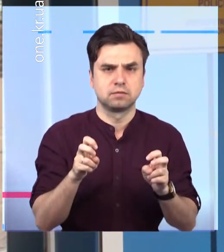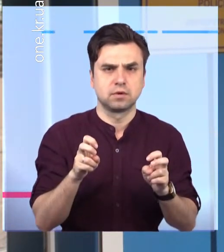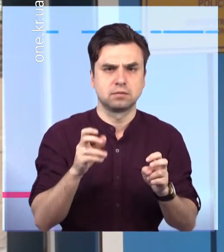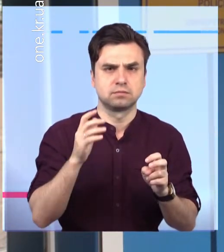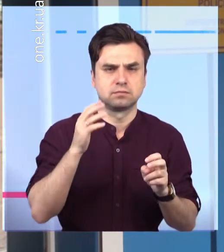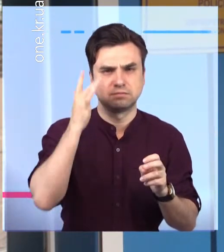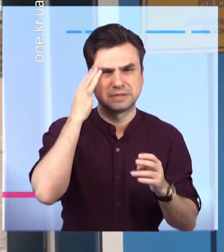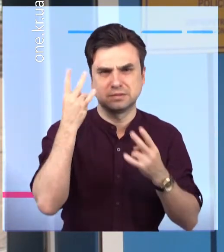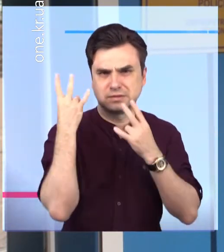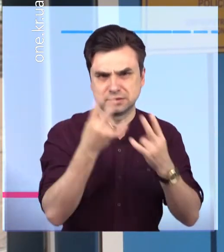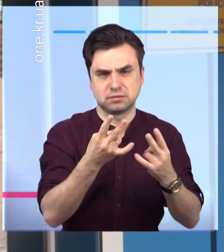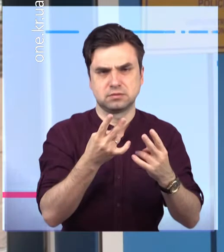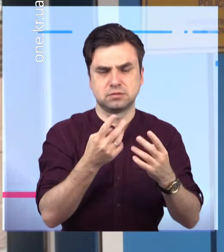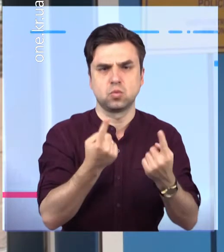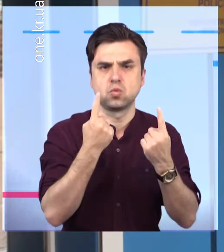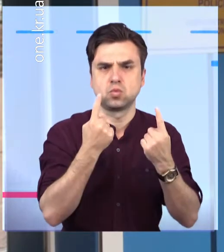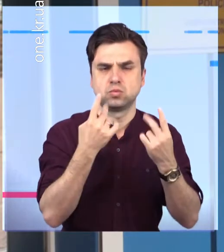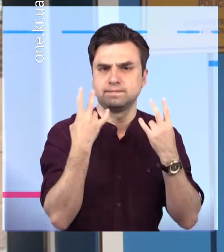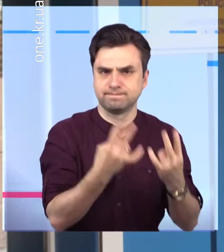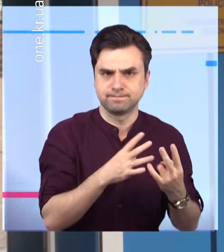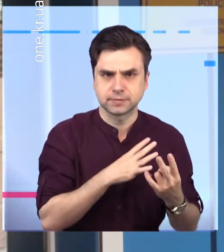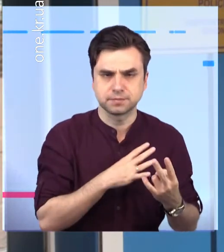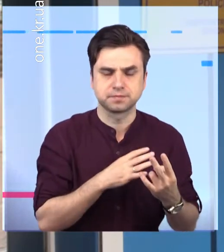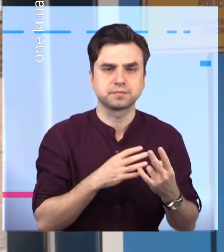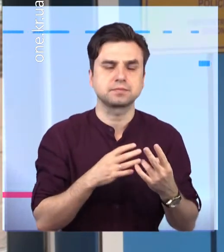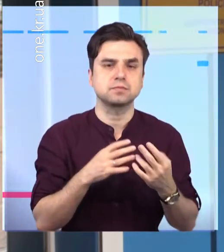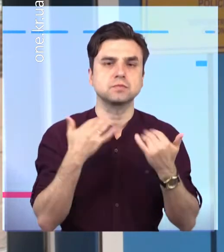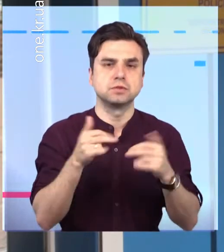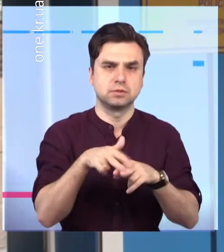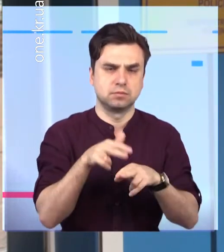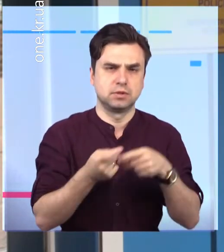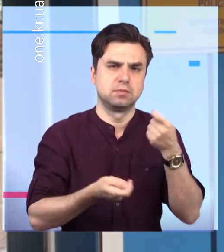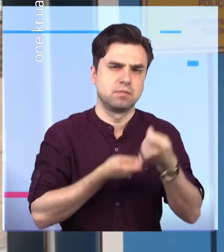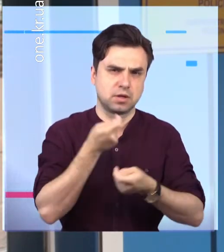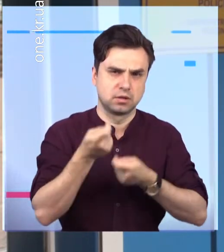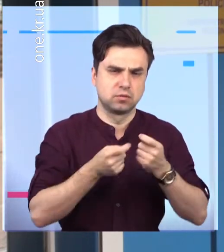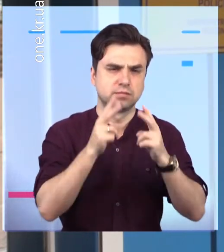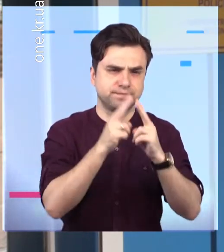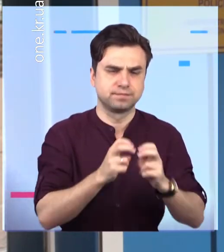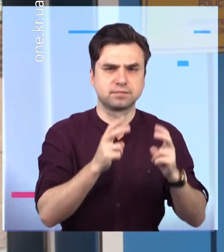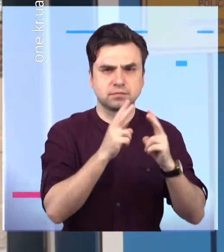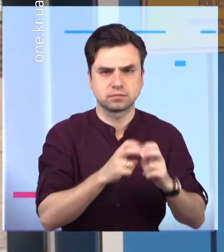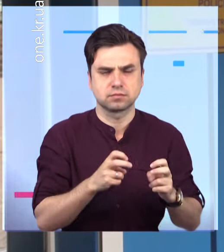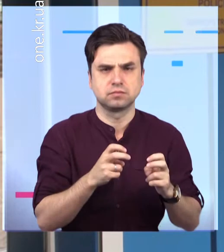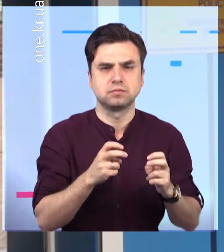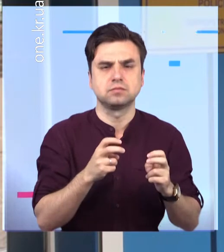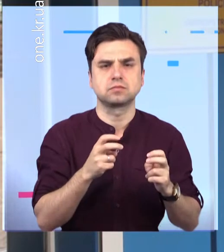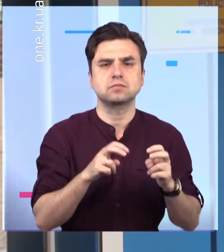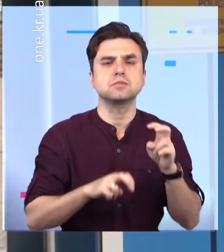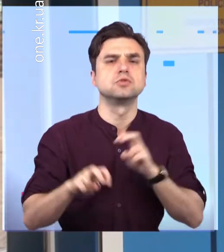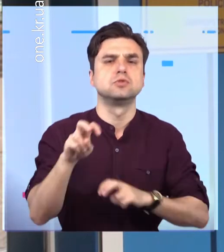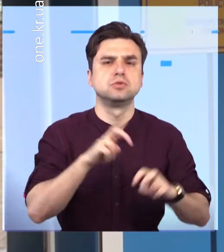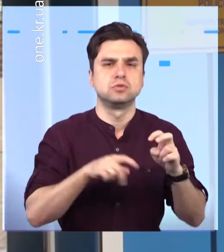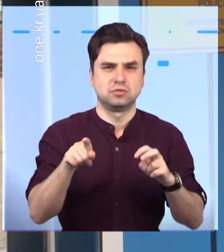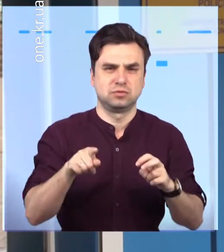це умисні тяжкі тілесні ушкодження. Наразі працівники поліції проводять слідчі дії,